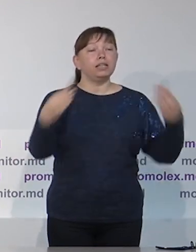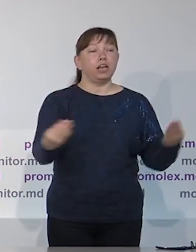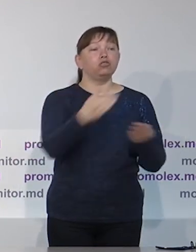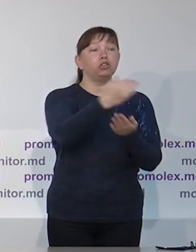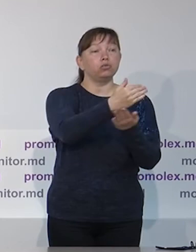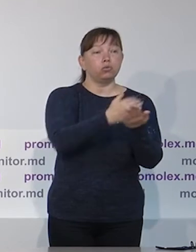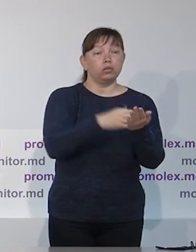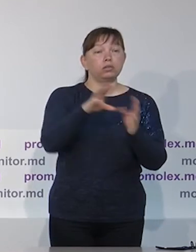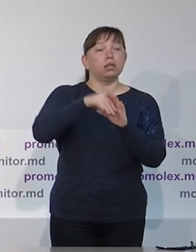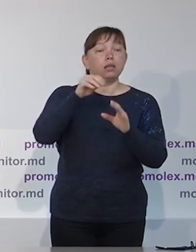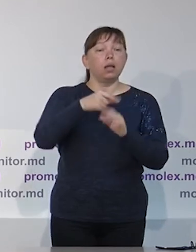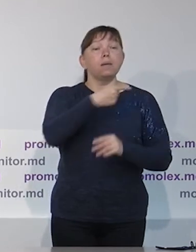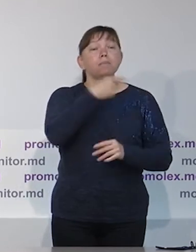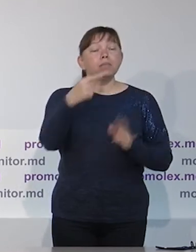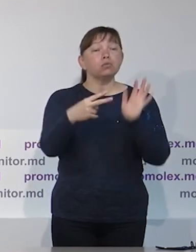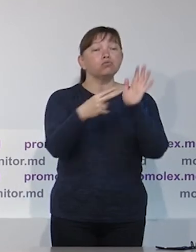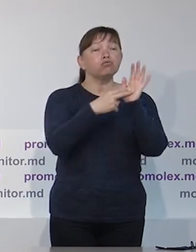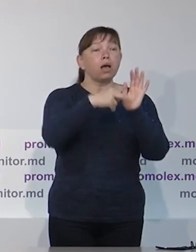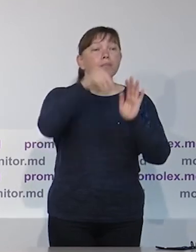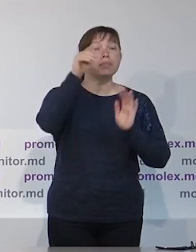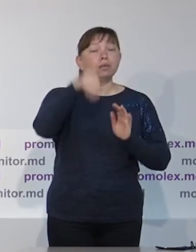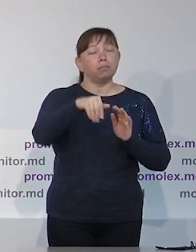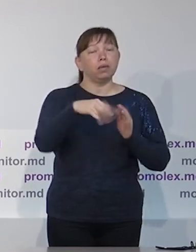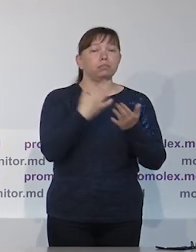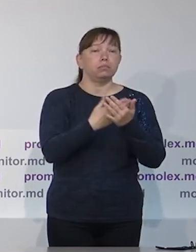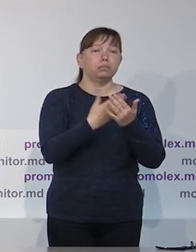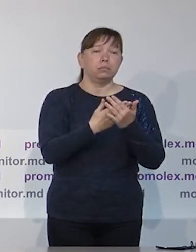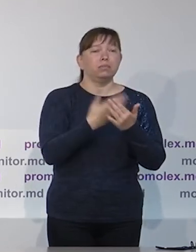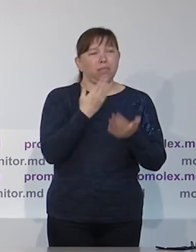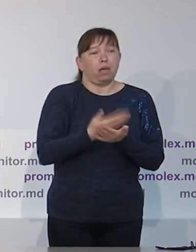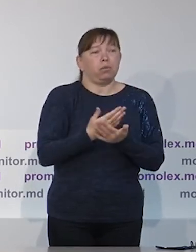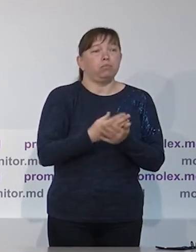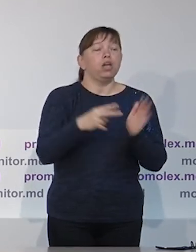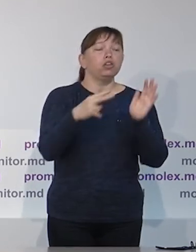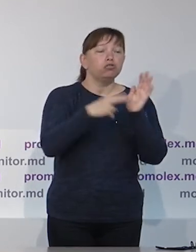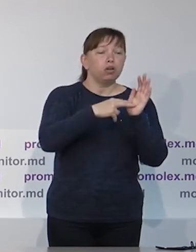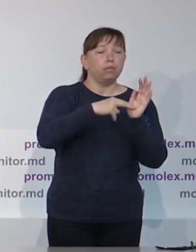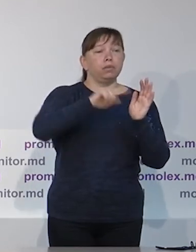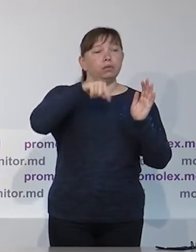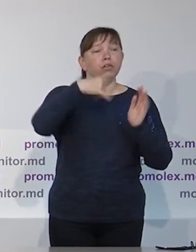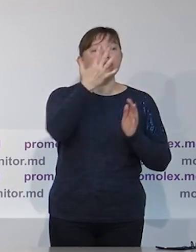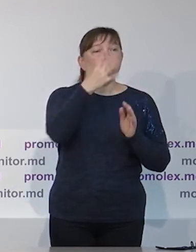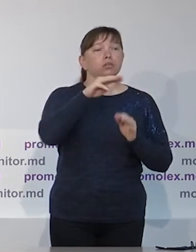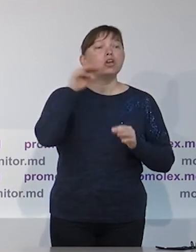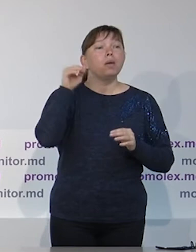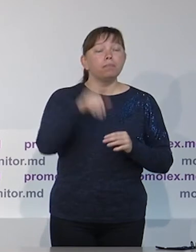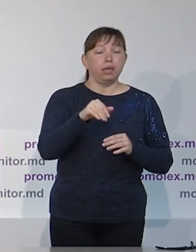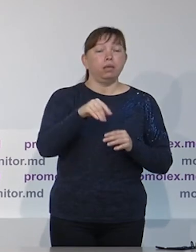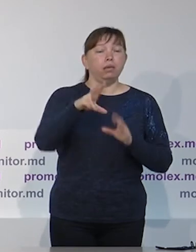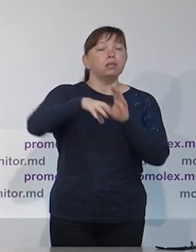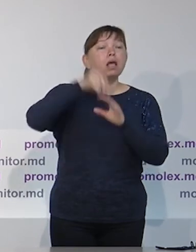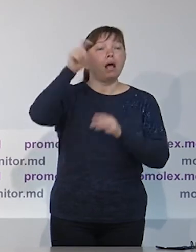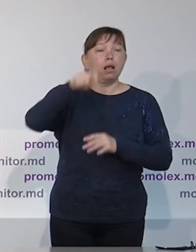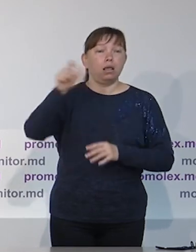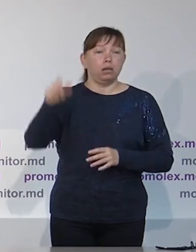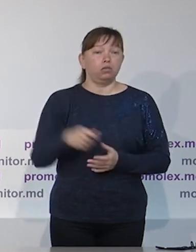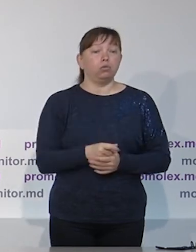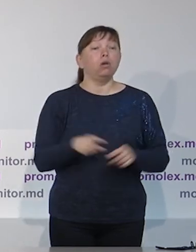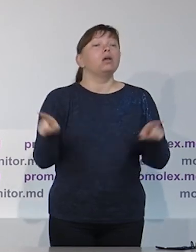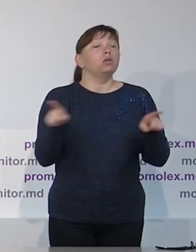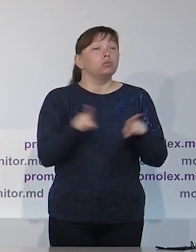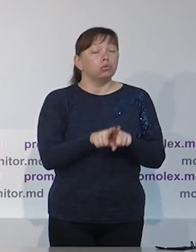уменьшение, но все-таки пусть небольшое, уменьшение количества лиц зарегистрированных в реестры